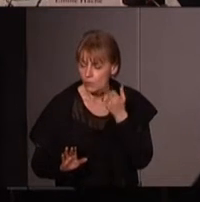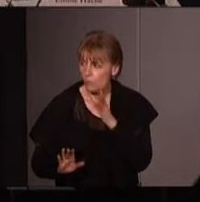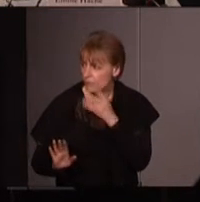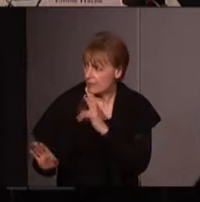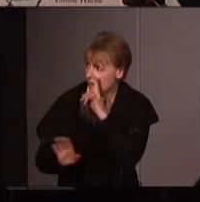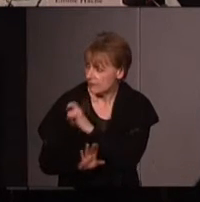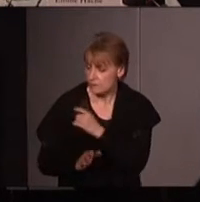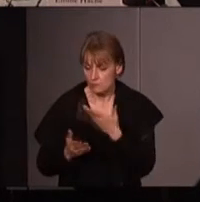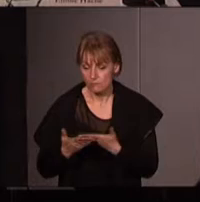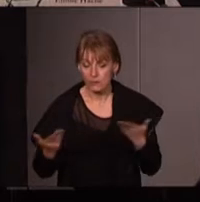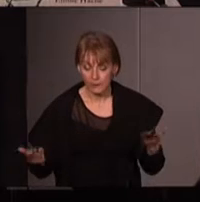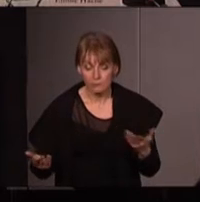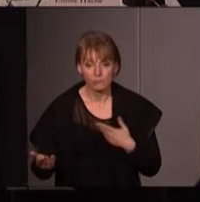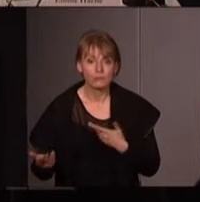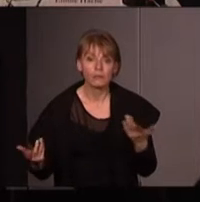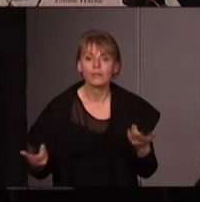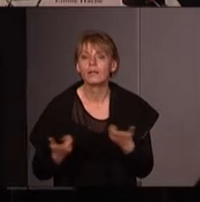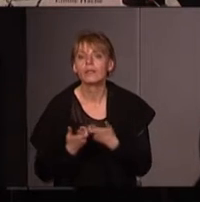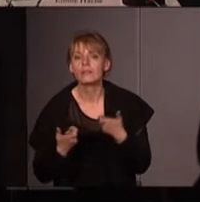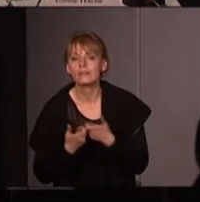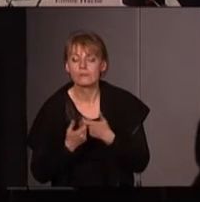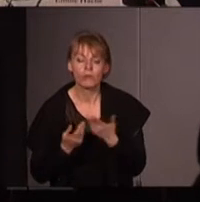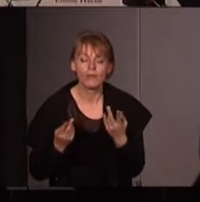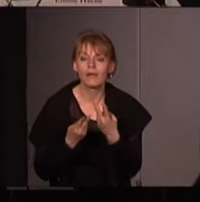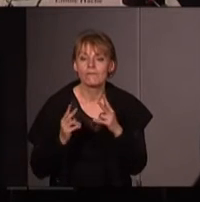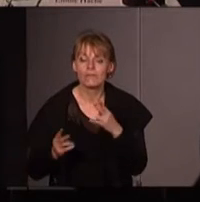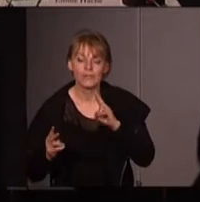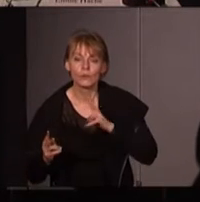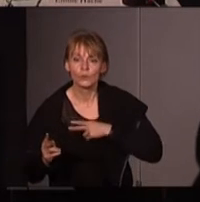disant et Notre-Dame des Landes dans tout ça quoi mais je m'explique